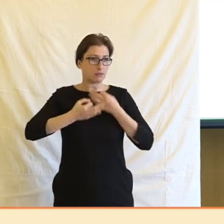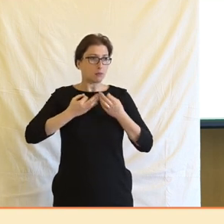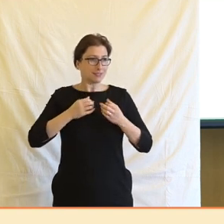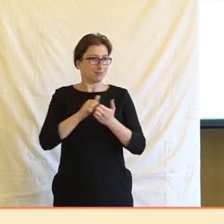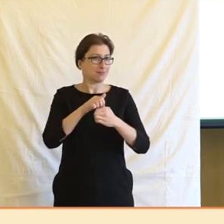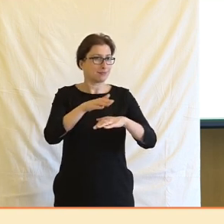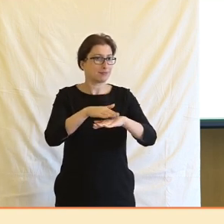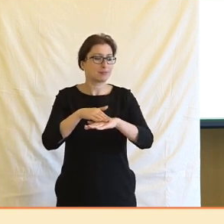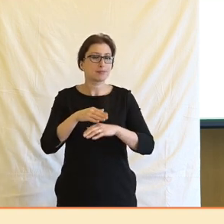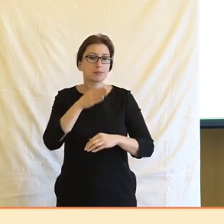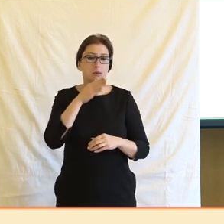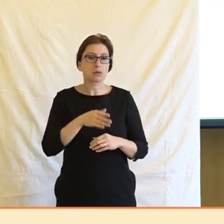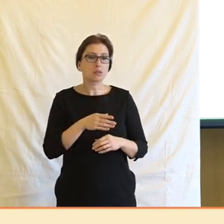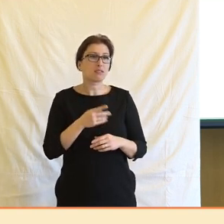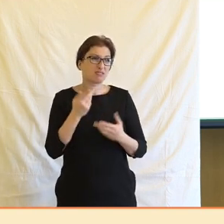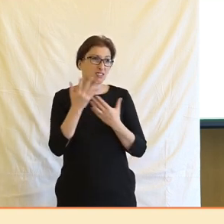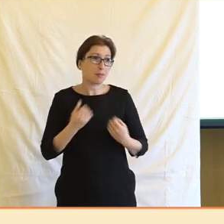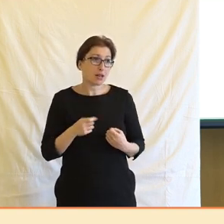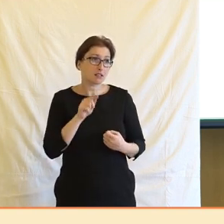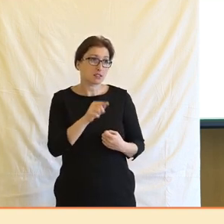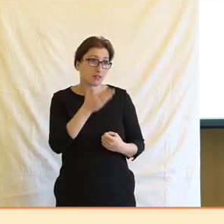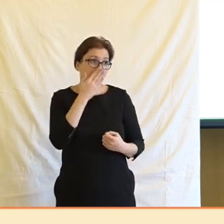to je to, takhle vlastně vypadá trošku deprese.